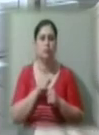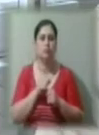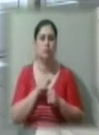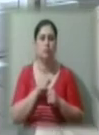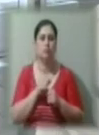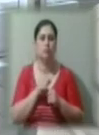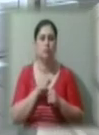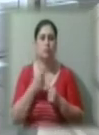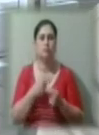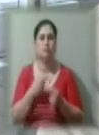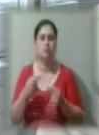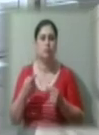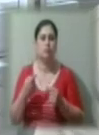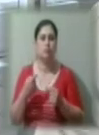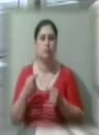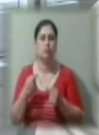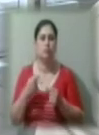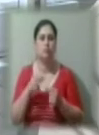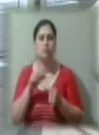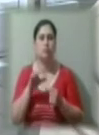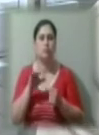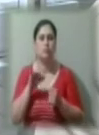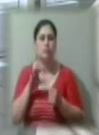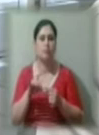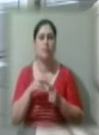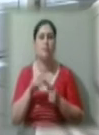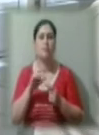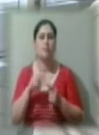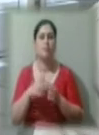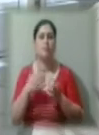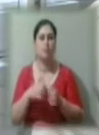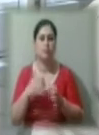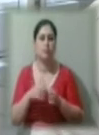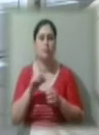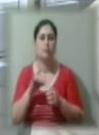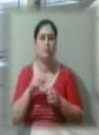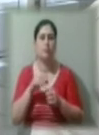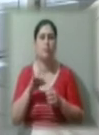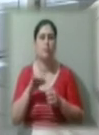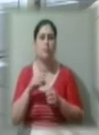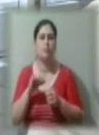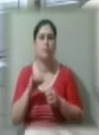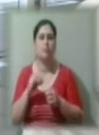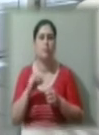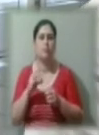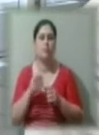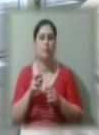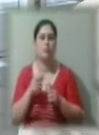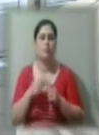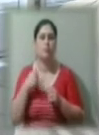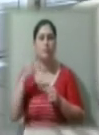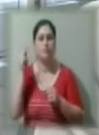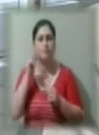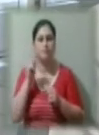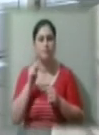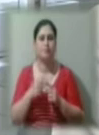дозиметричних приладах, які вираховують дози опромінення. Ми навчаємося, ви бачили,